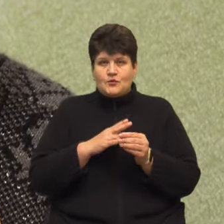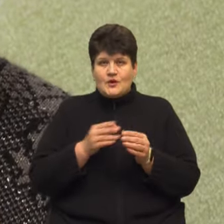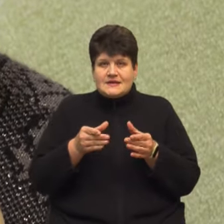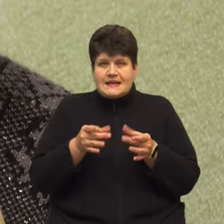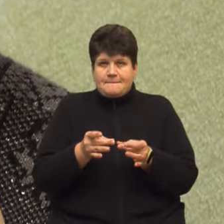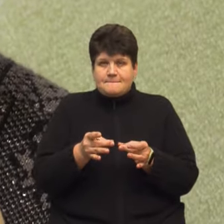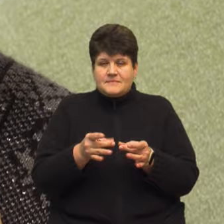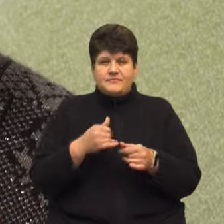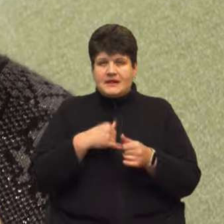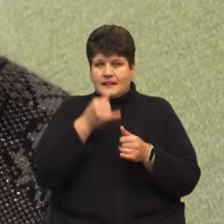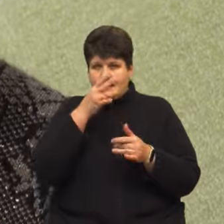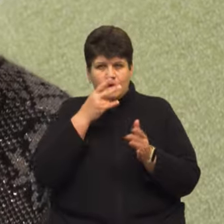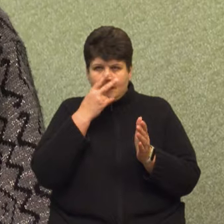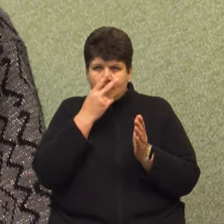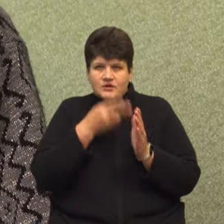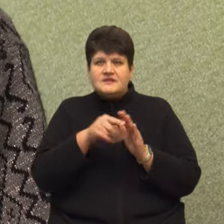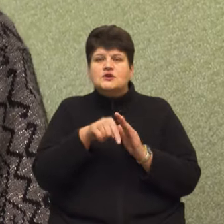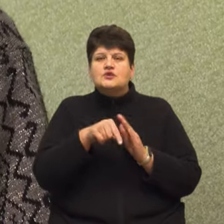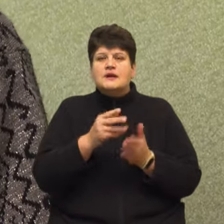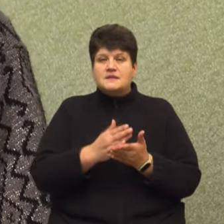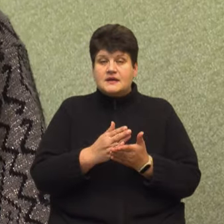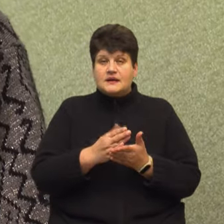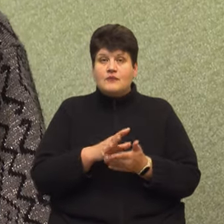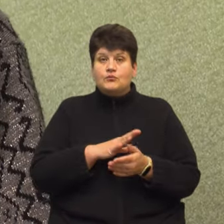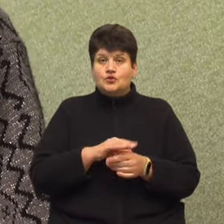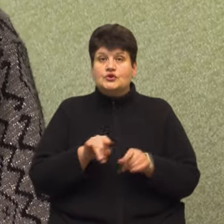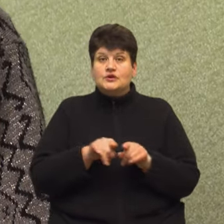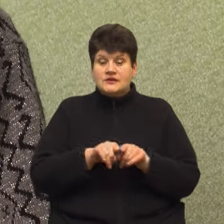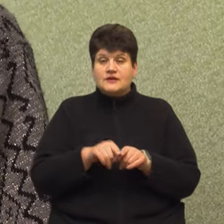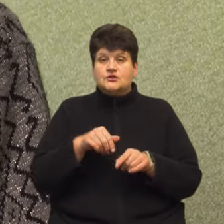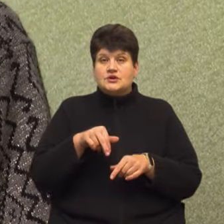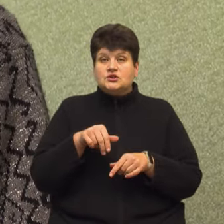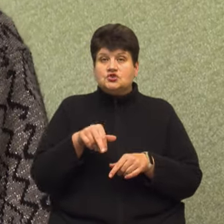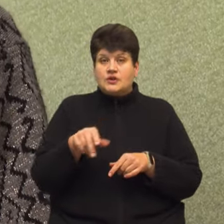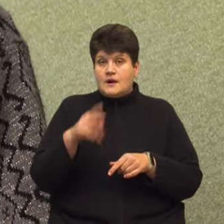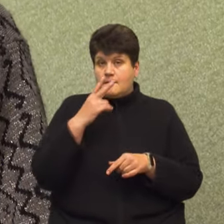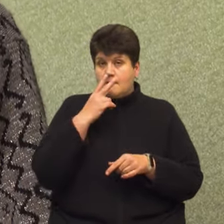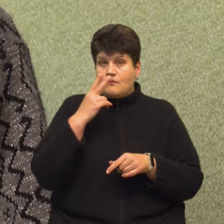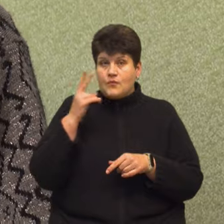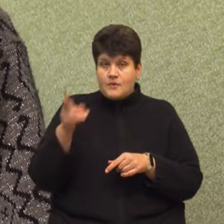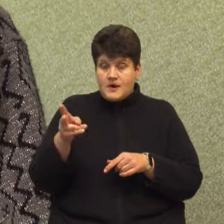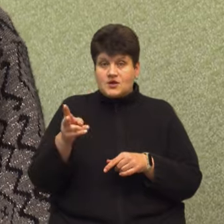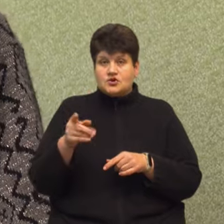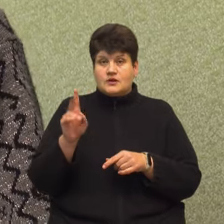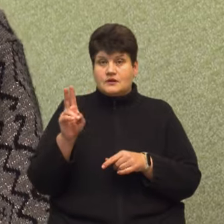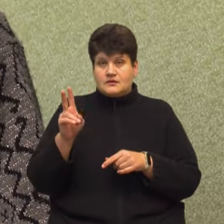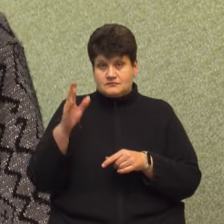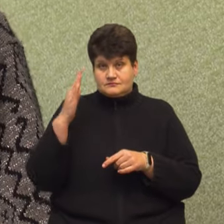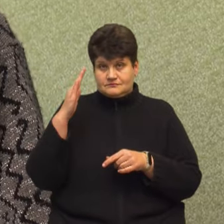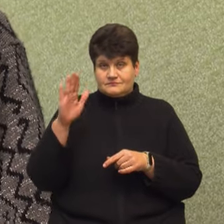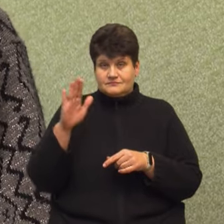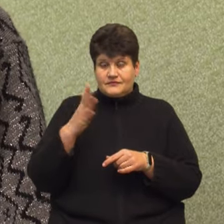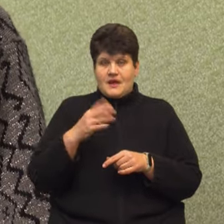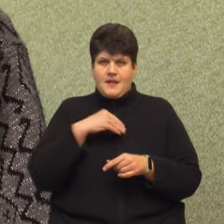що ми не мали права подивитися, що там є. Було так, що я не раз йшла і побачила, а я мала їх чи за